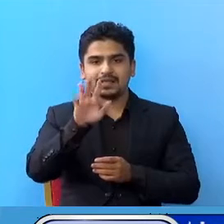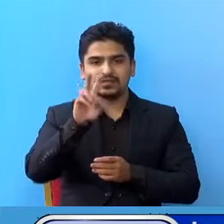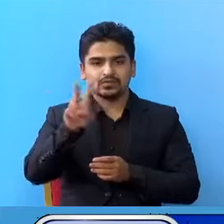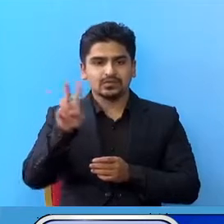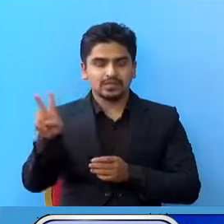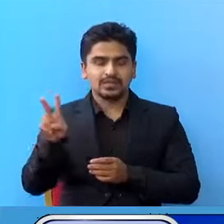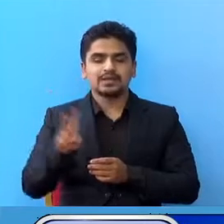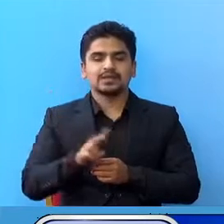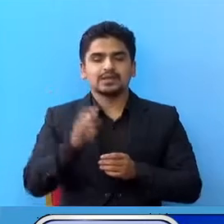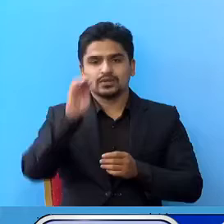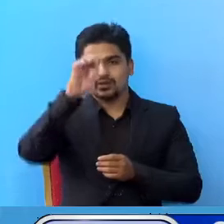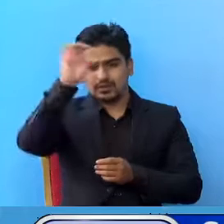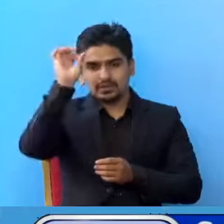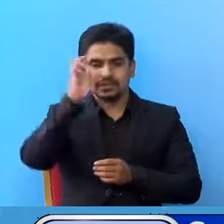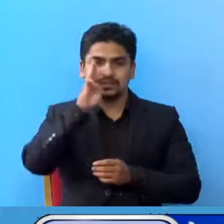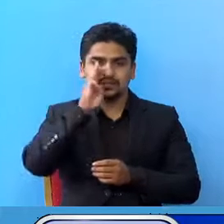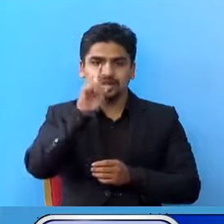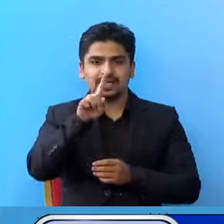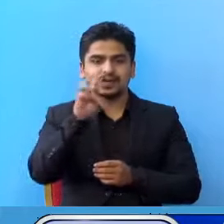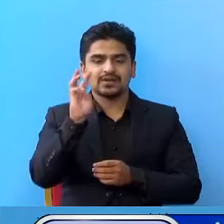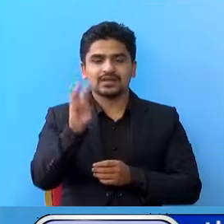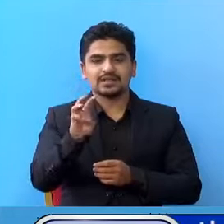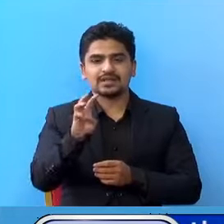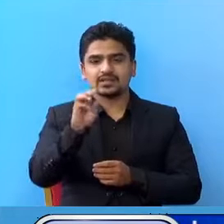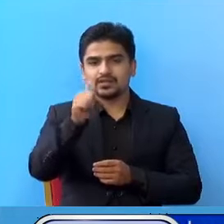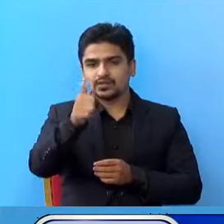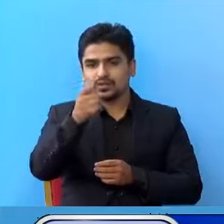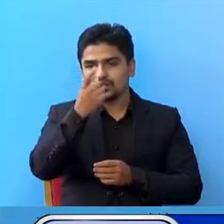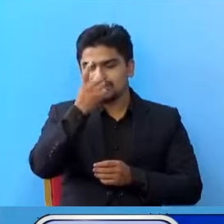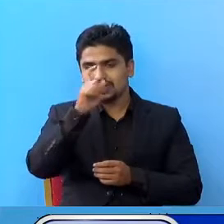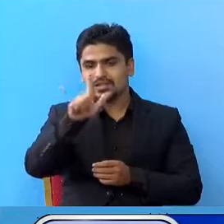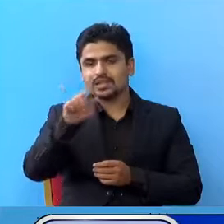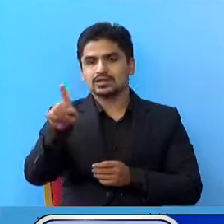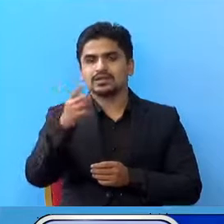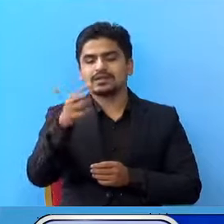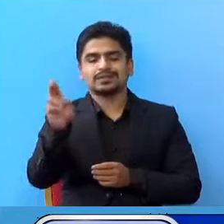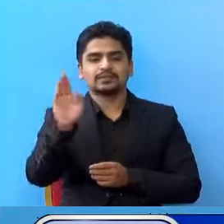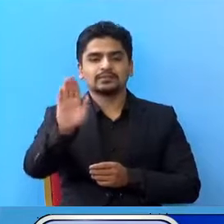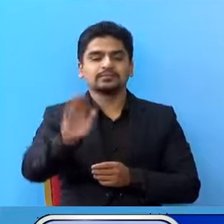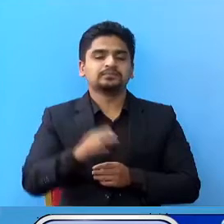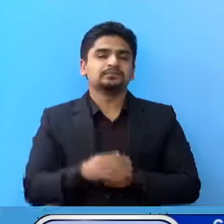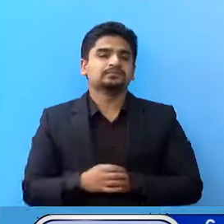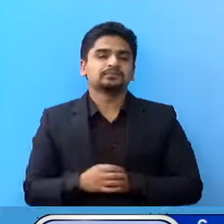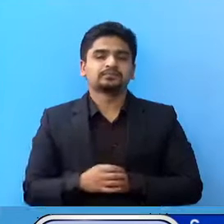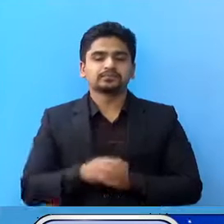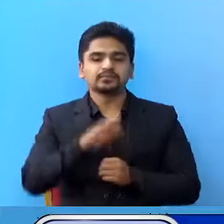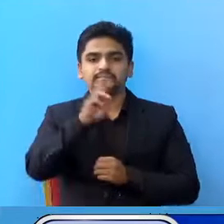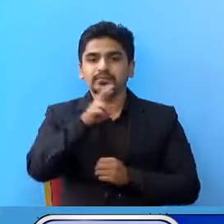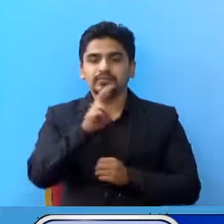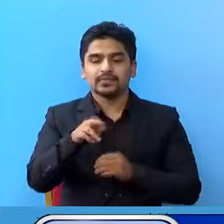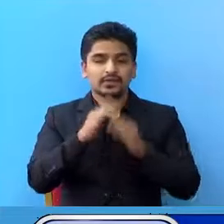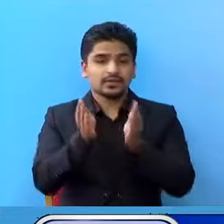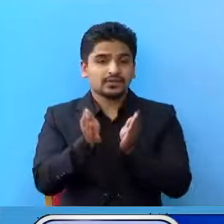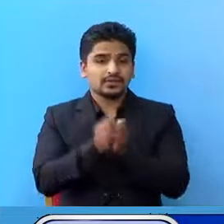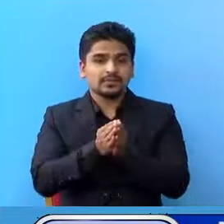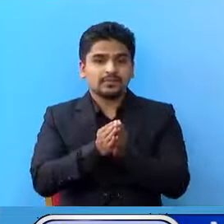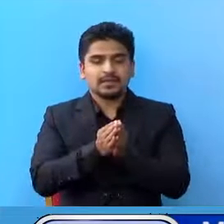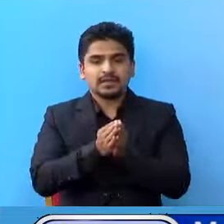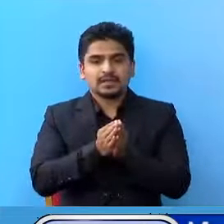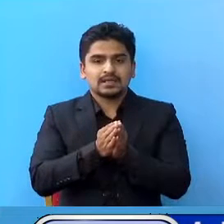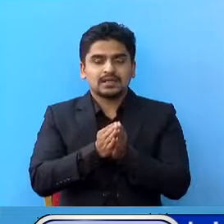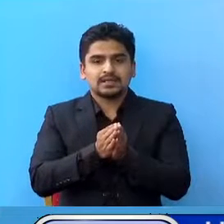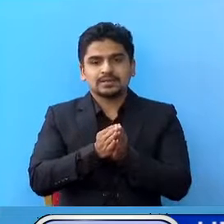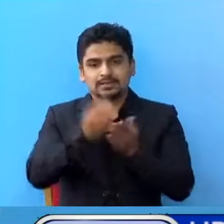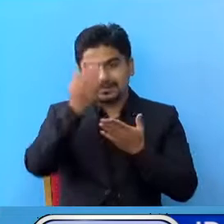रशुदुर पश्चिम प्रदेश मां 106 से 71 जना उन्हों चाहिं रजम्मा संक्रमीत